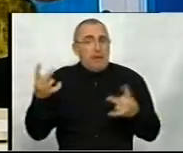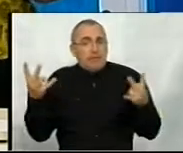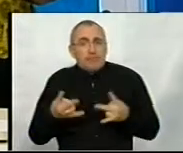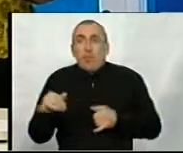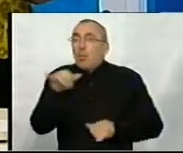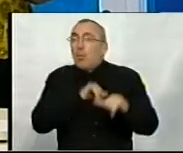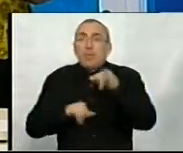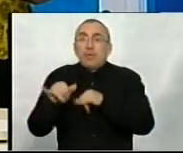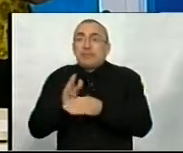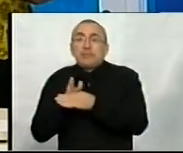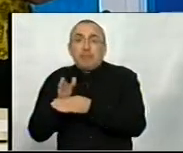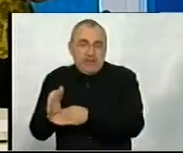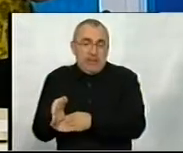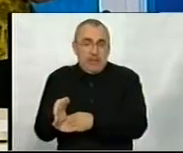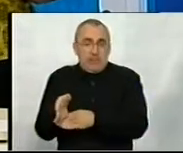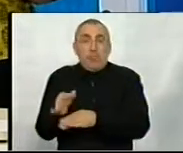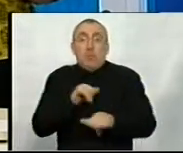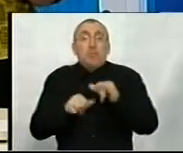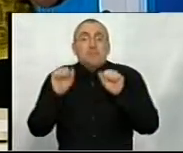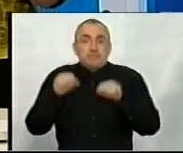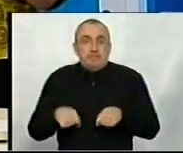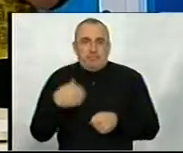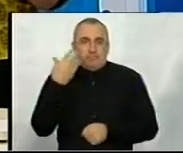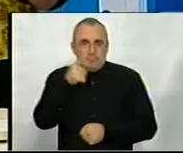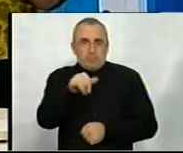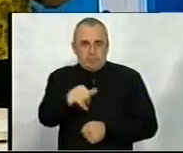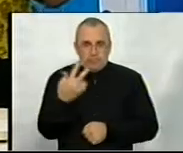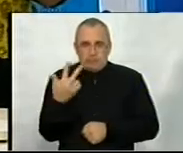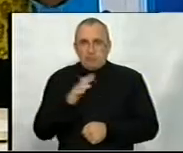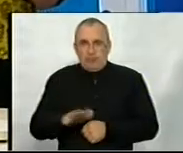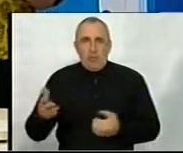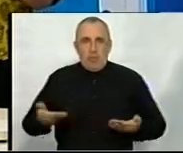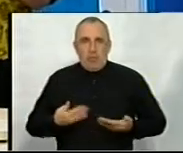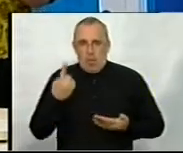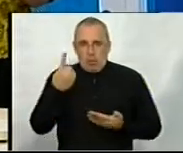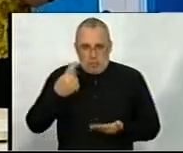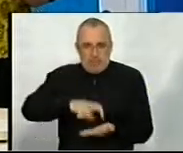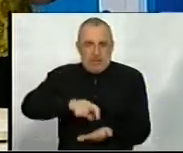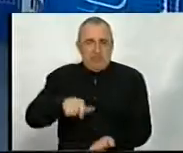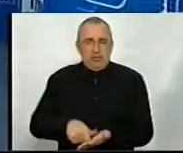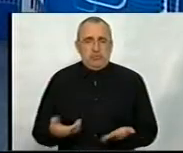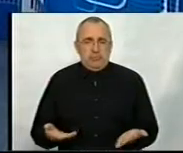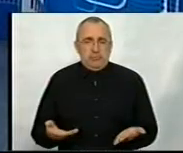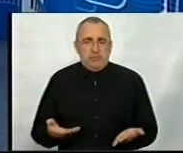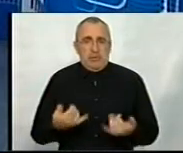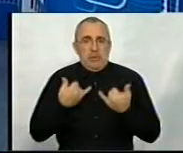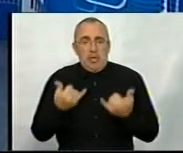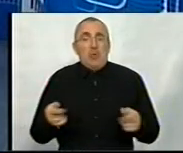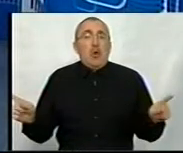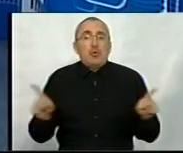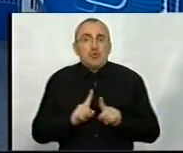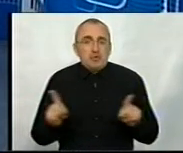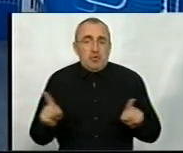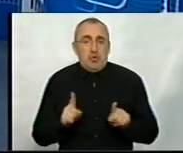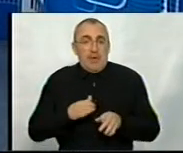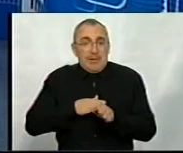кудись піти. Куди ти можеш піти, якщо в тебе троє дітей і ви живете в одному приміщенні. Тобто, для того, щоб